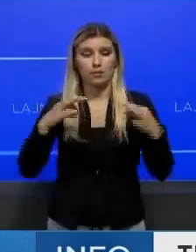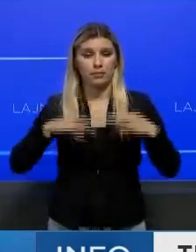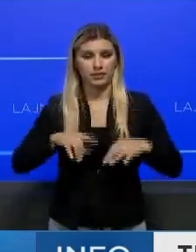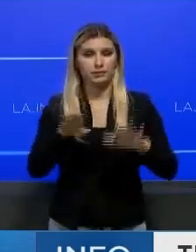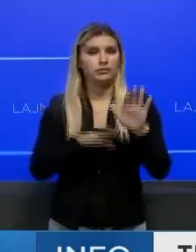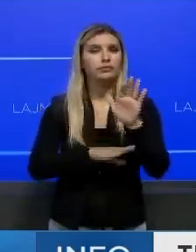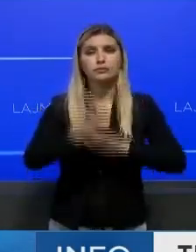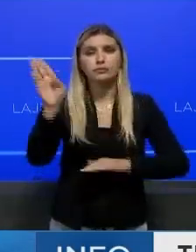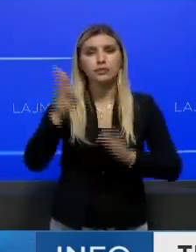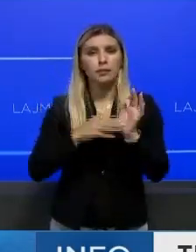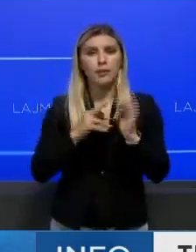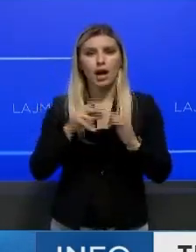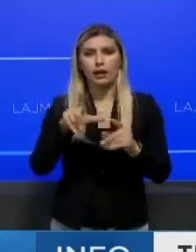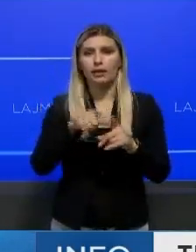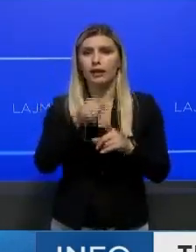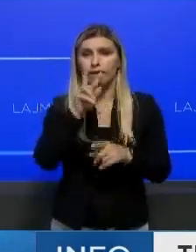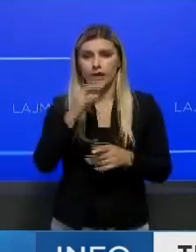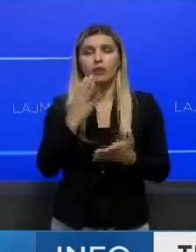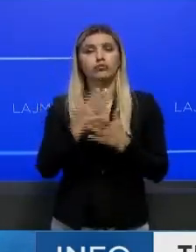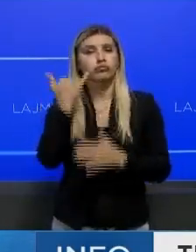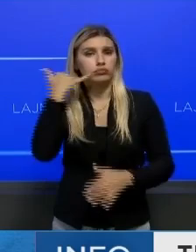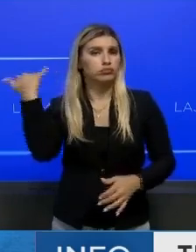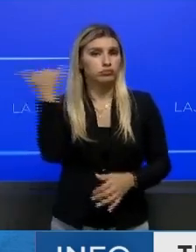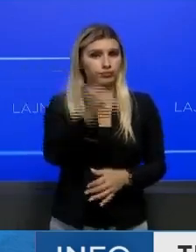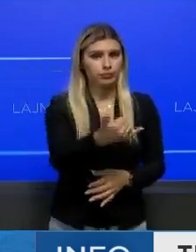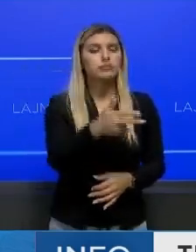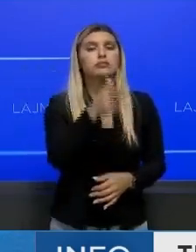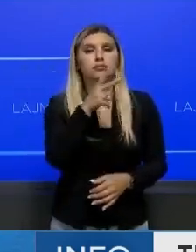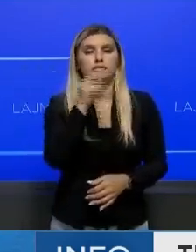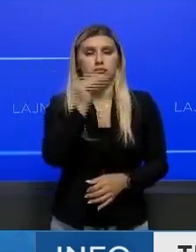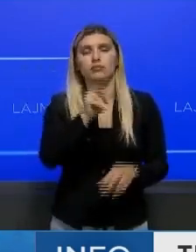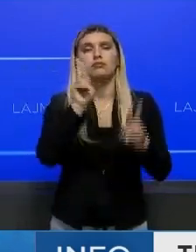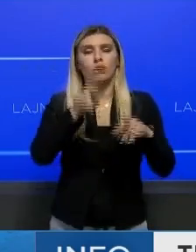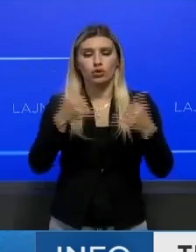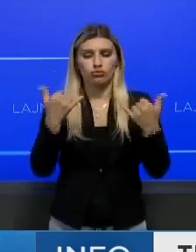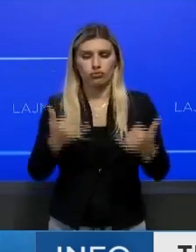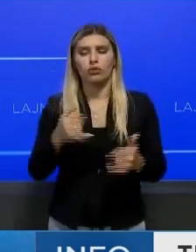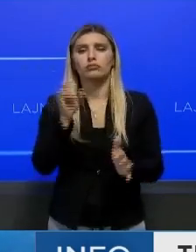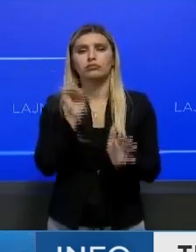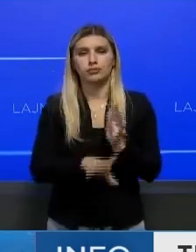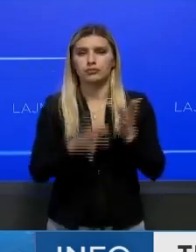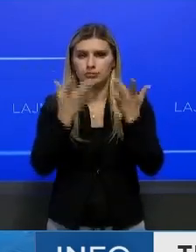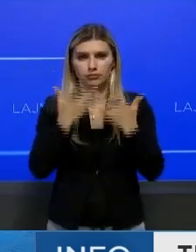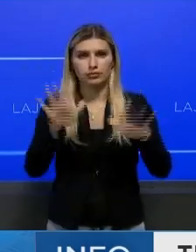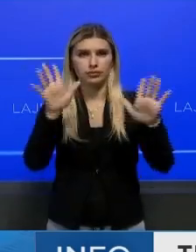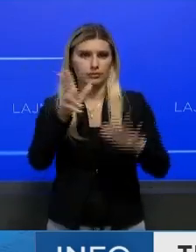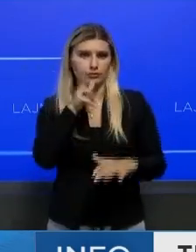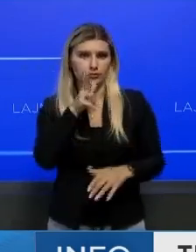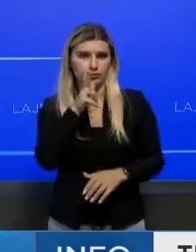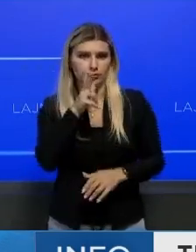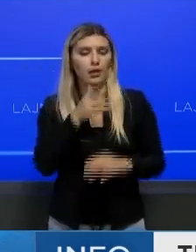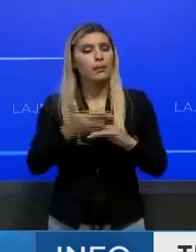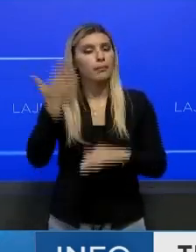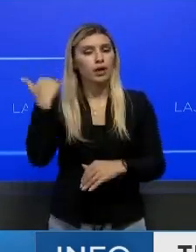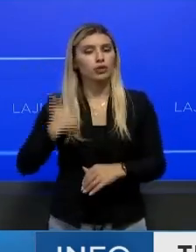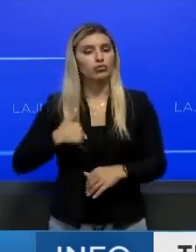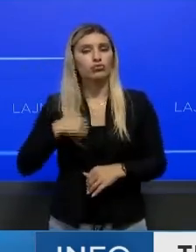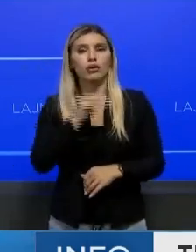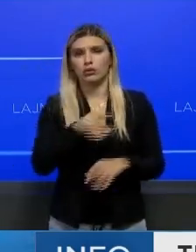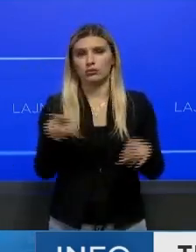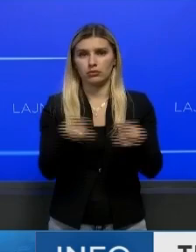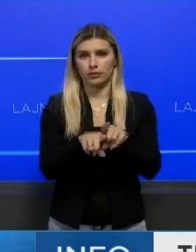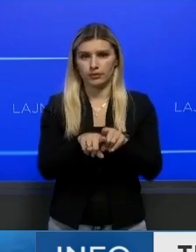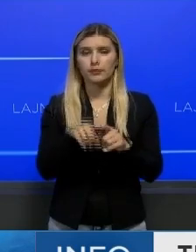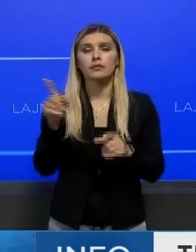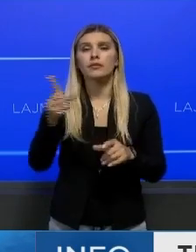ka ikur në Maldive e kështë telefonuar dhe i tha se do të jep të dërheqen sot, si që ishte premtuar më partë të shtunën. Letrë e